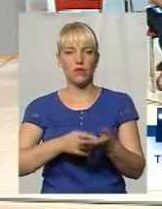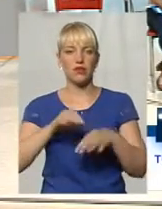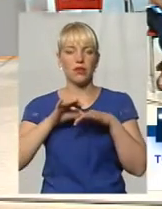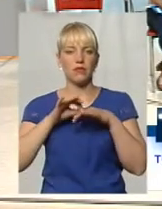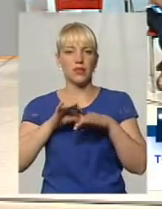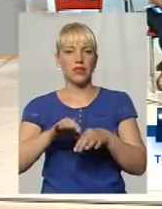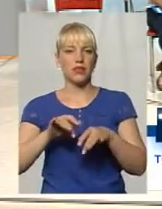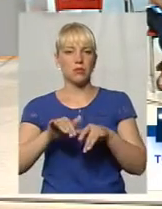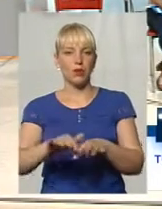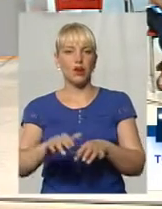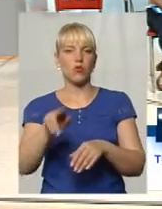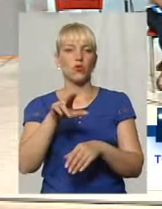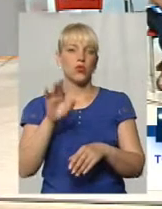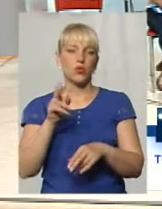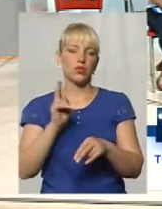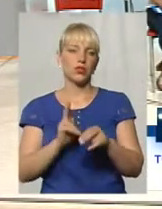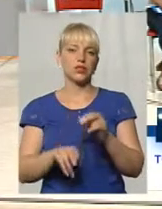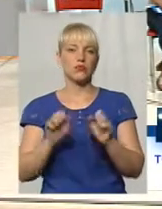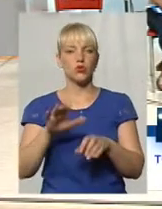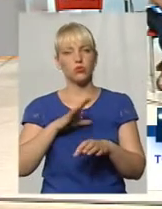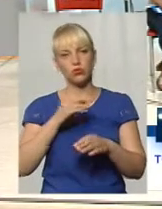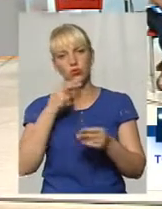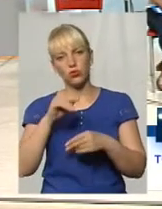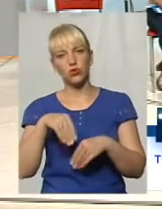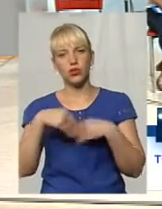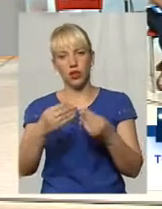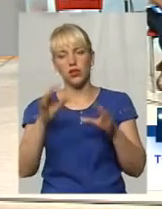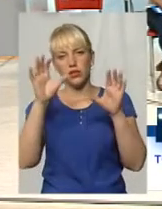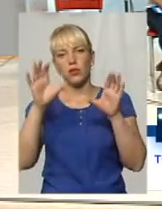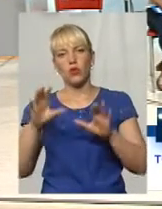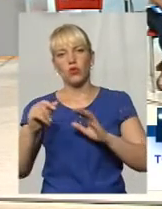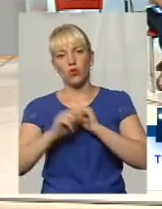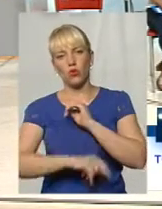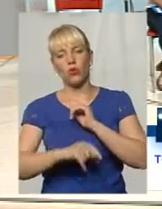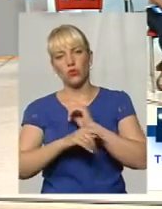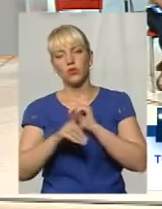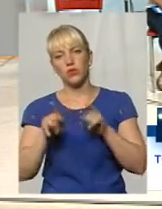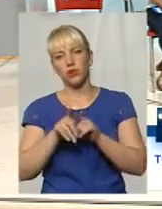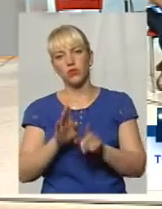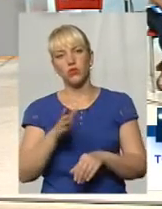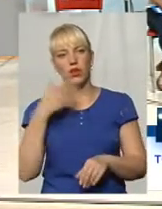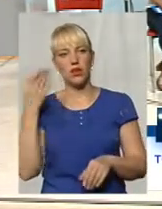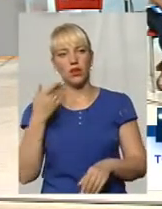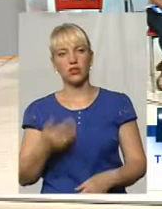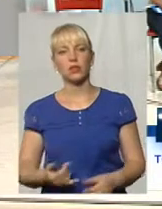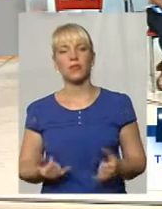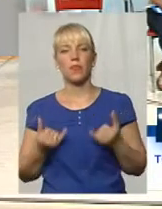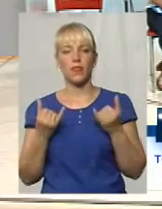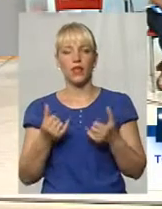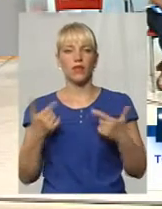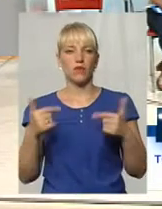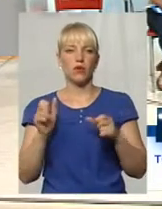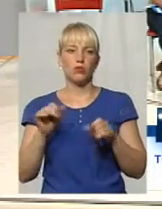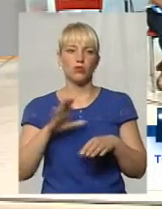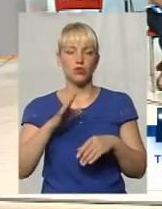може корупцію узаконити, так буде легше. Дякую. Шановні гості, може